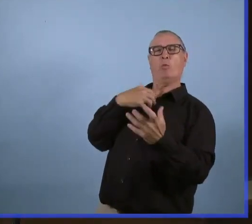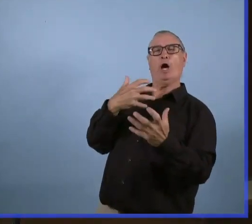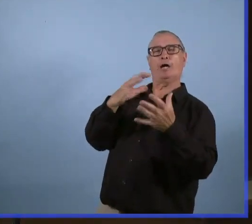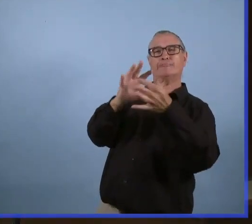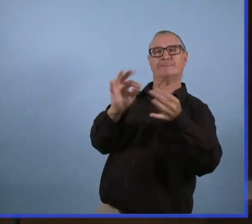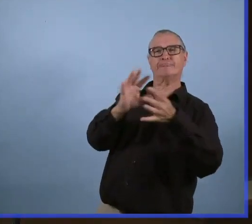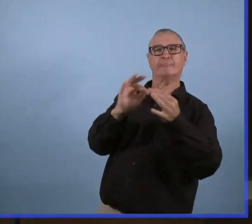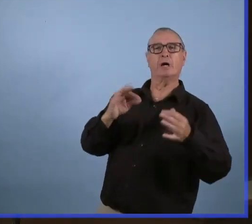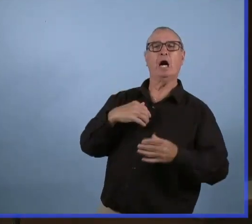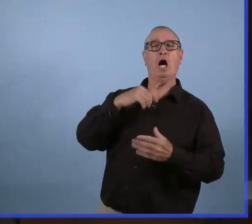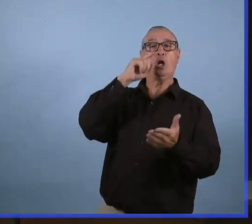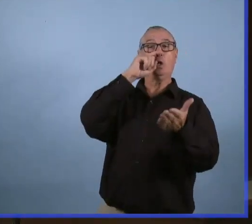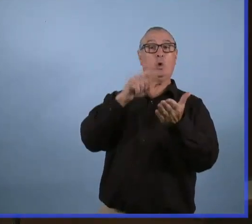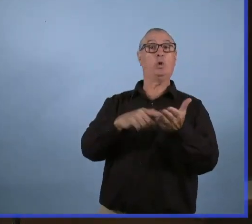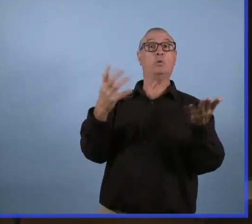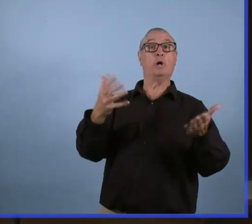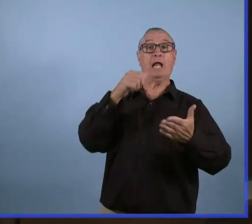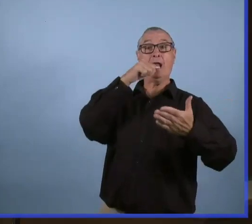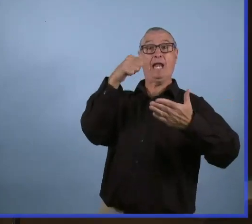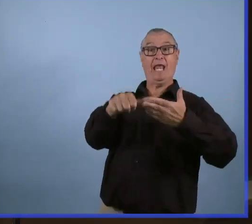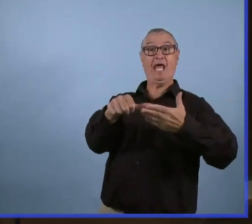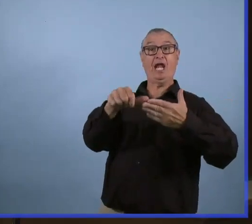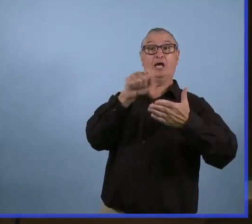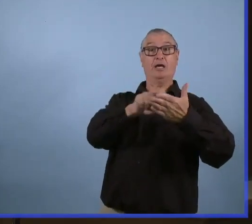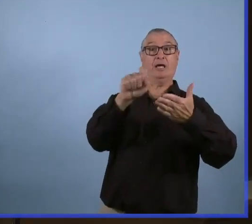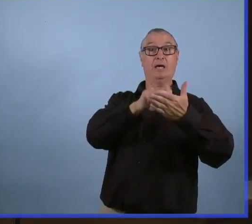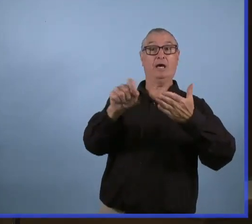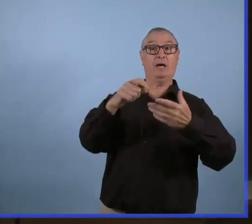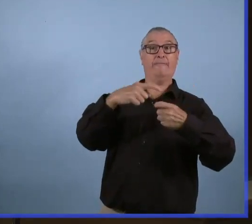différent. Les 11 médecins qui ont signé une lettre aujourd'hui,